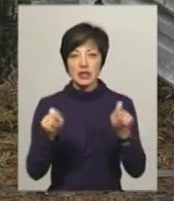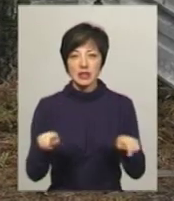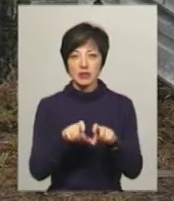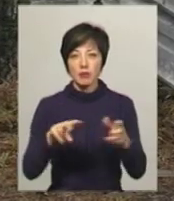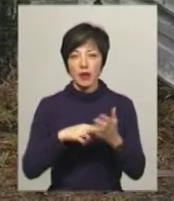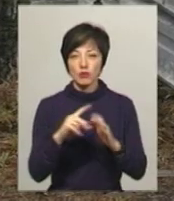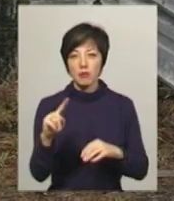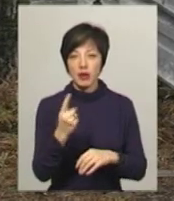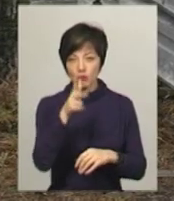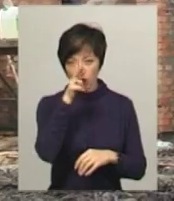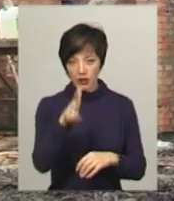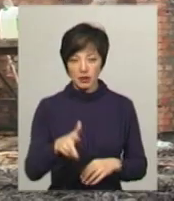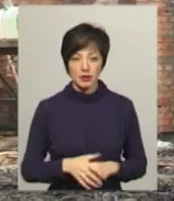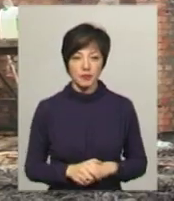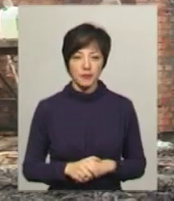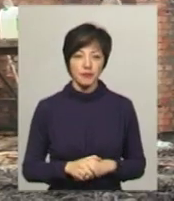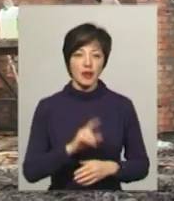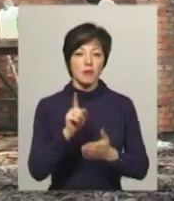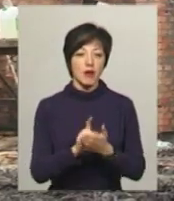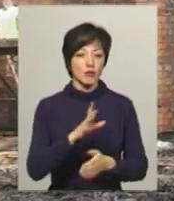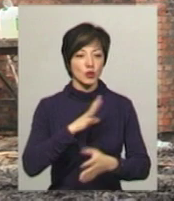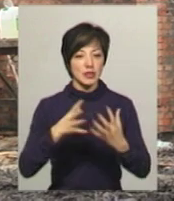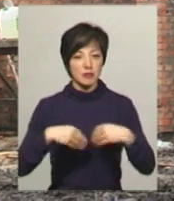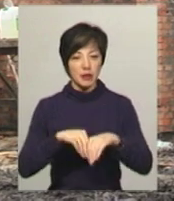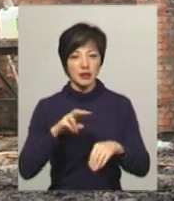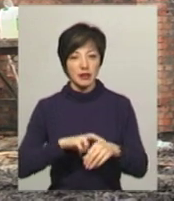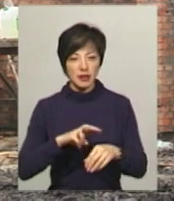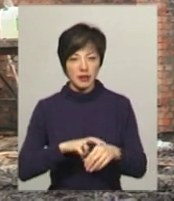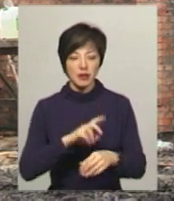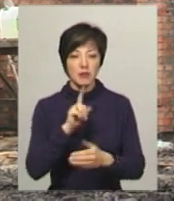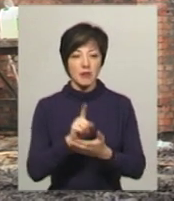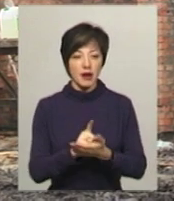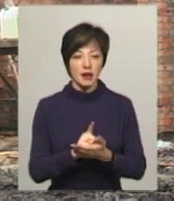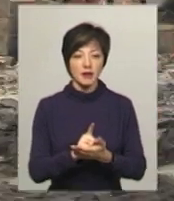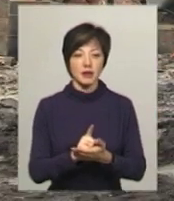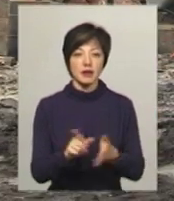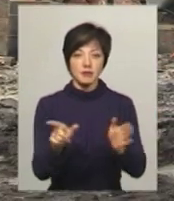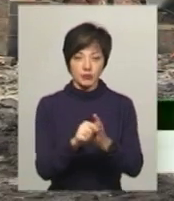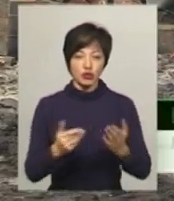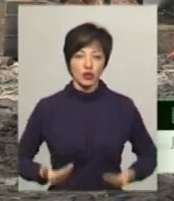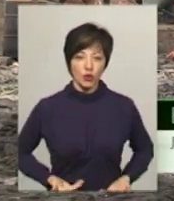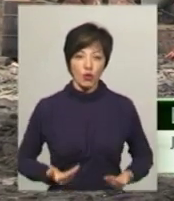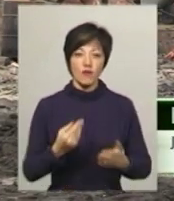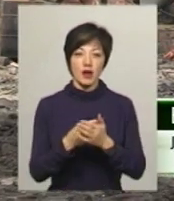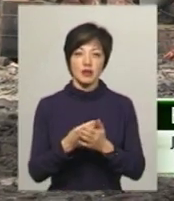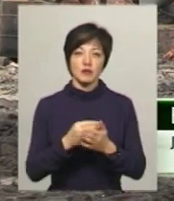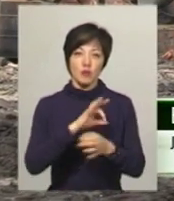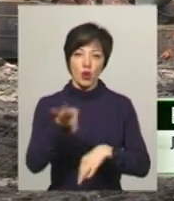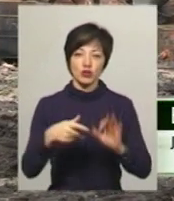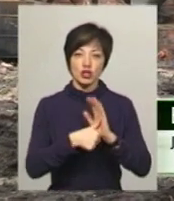заклад панують в першому кварталі. Має бути сімейний лікар з житлом. Вартість проєкту 6